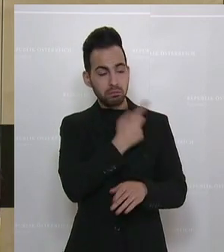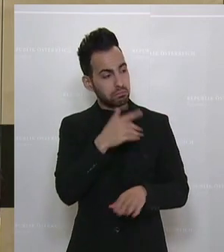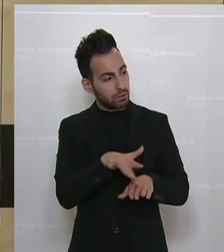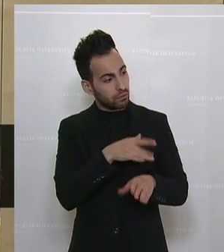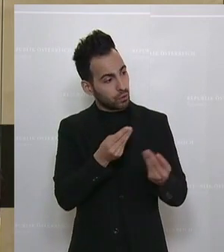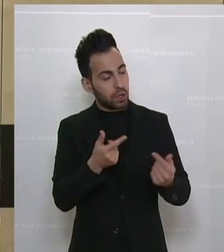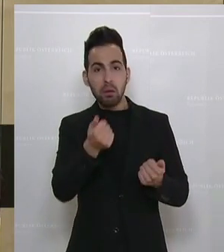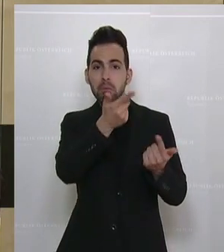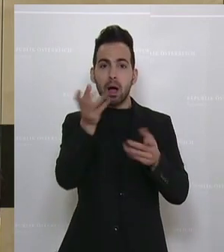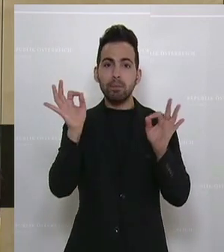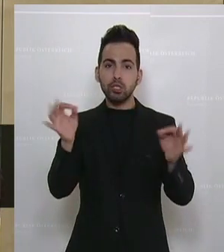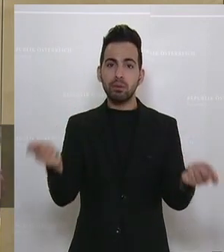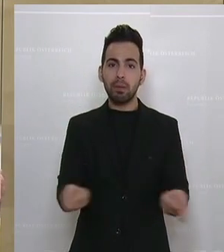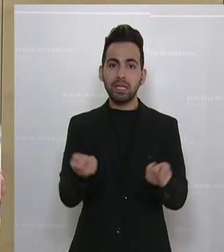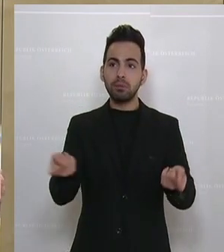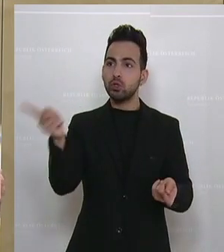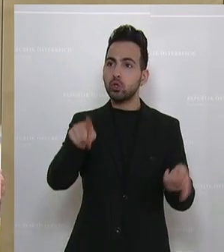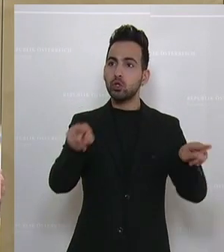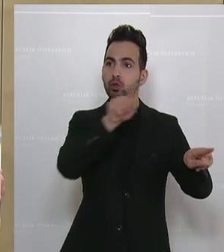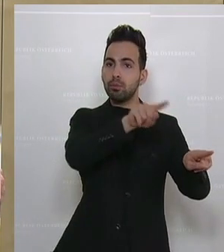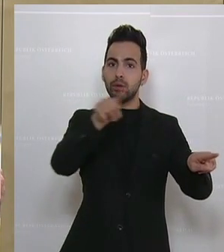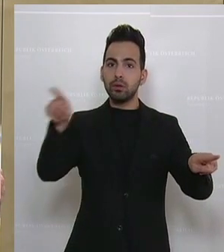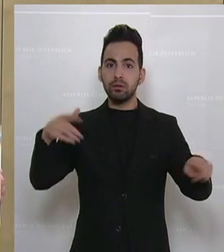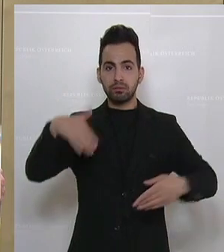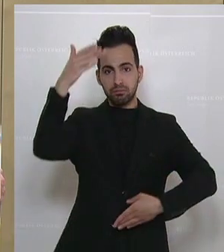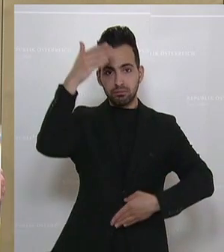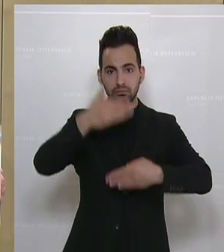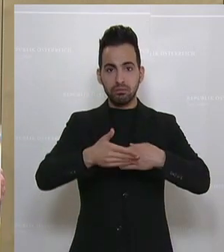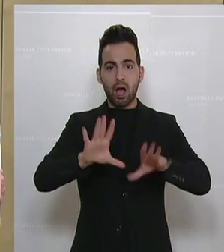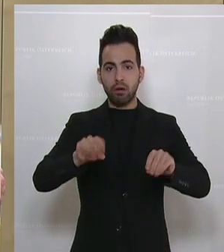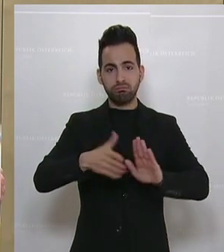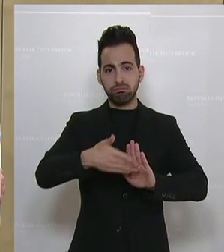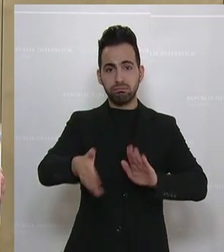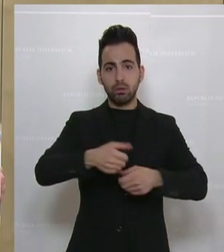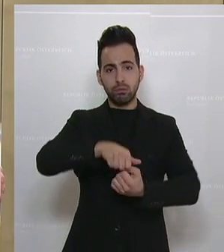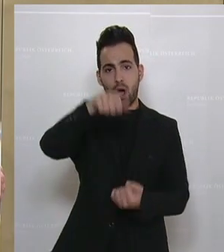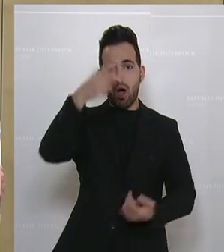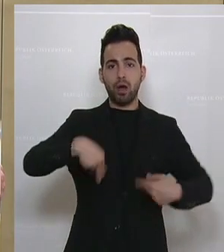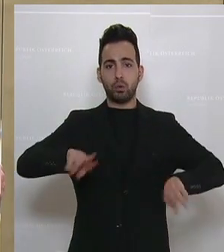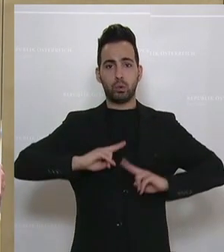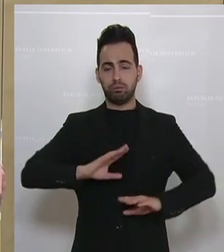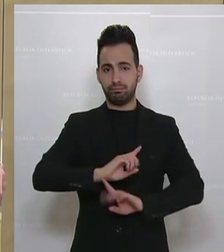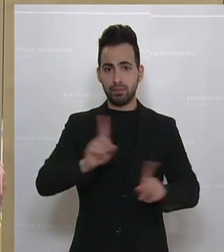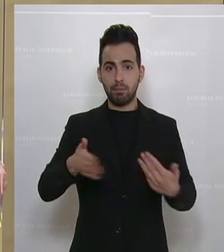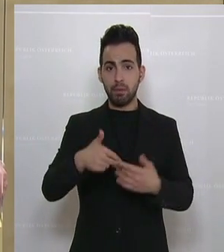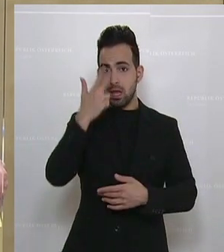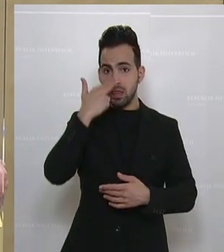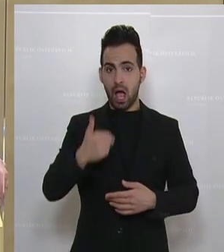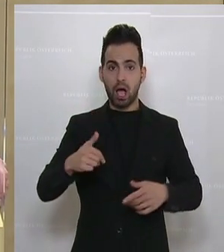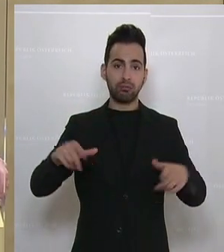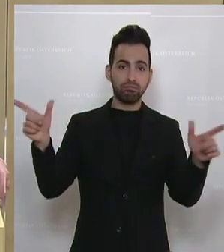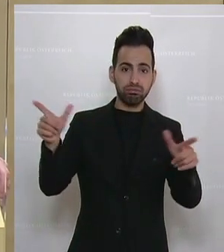gewisse Betriebstypen wahrscheinlich ein ewiger Shutdown bleiben. Denkt nur an die Nachtgastronomie,